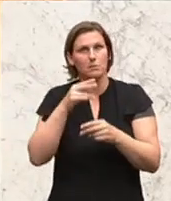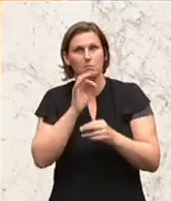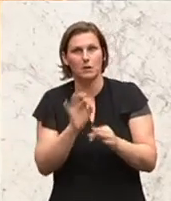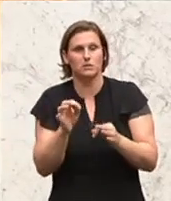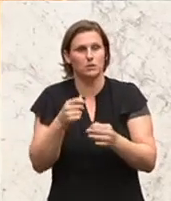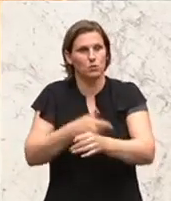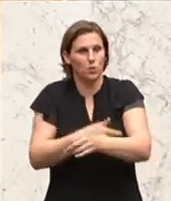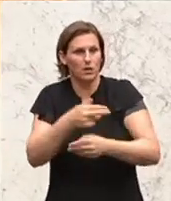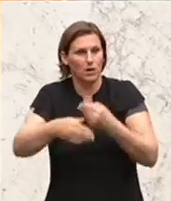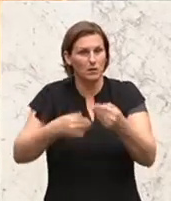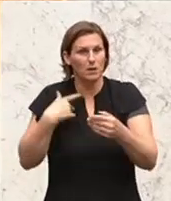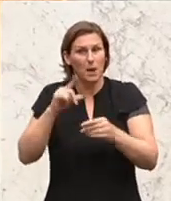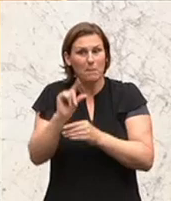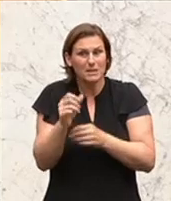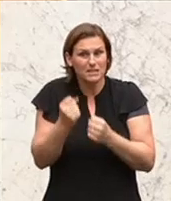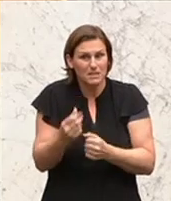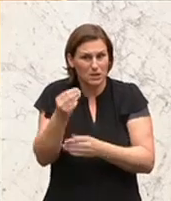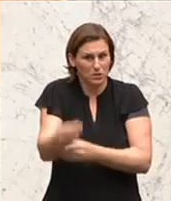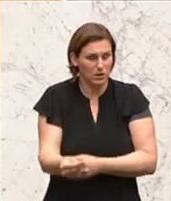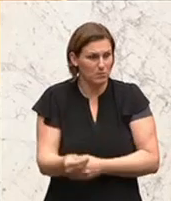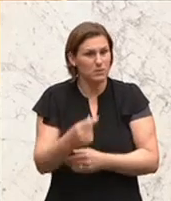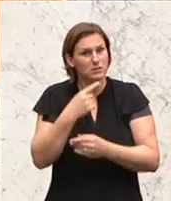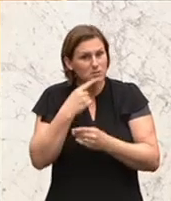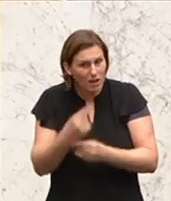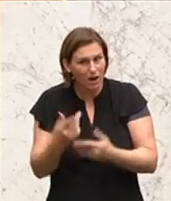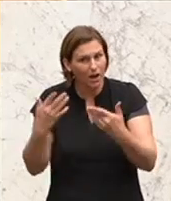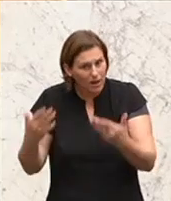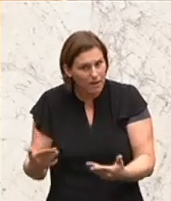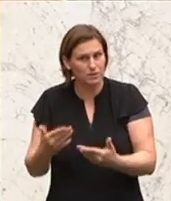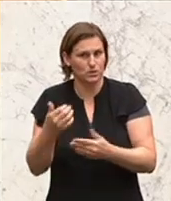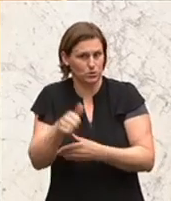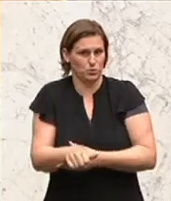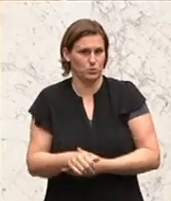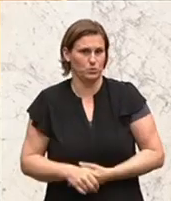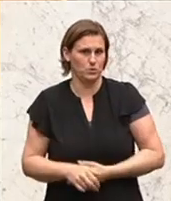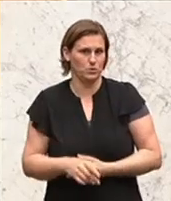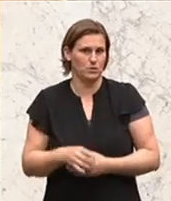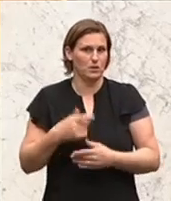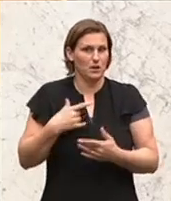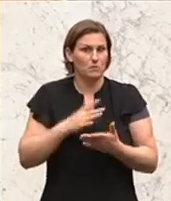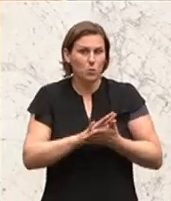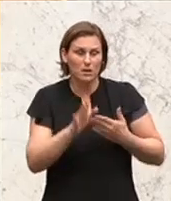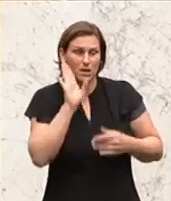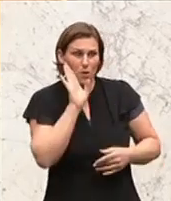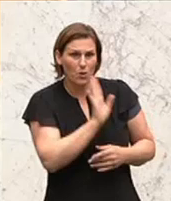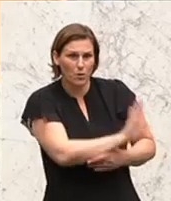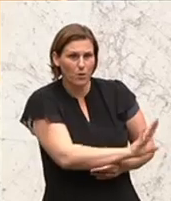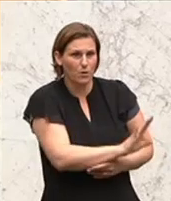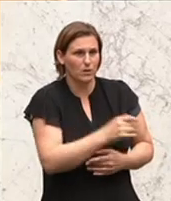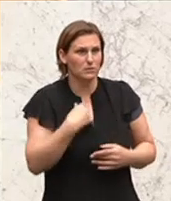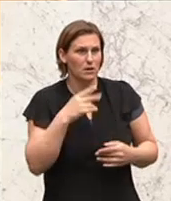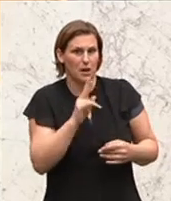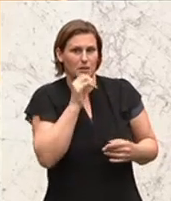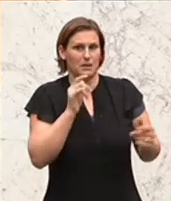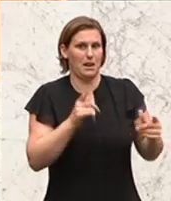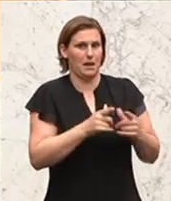abgeschoben wird, aber von uns die Mindestsicherung bekommt. Sagen Sie das dazu. Da habe ich von Ihnen noch nie gehört, dass wir uns das nicht